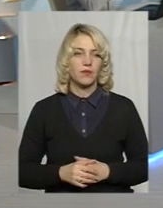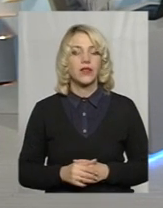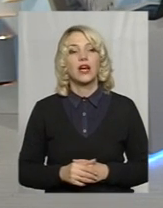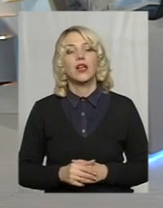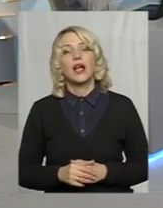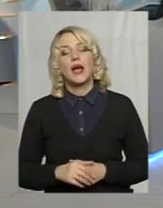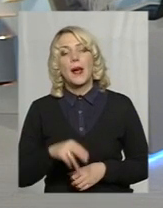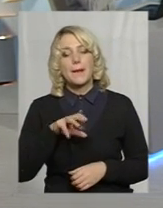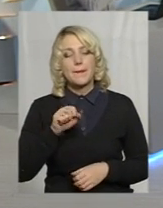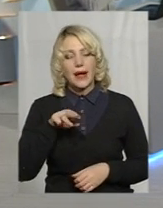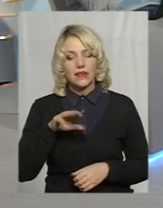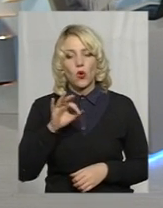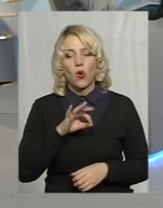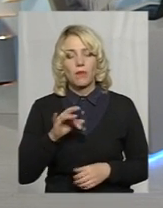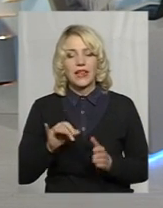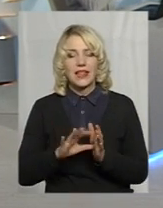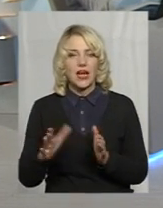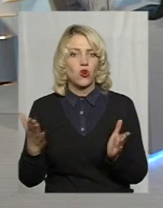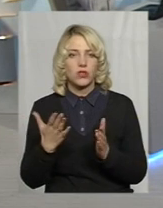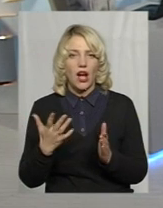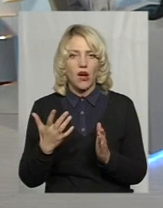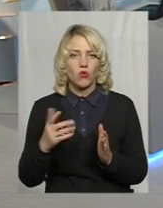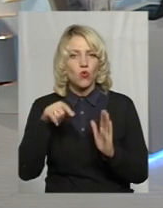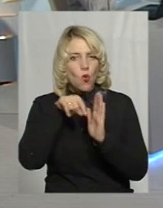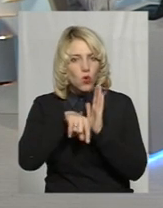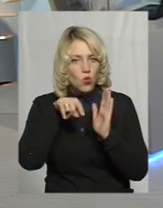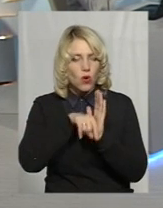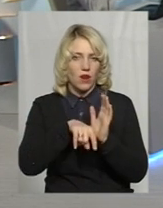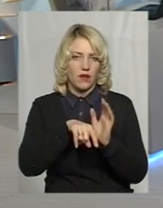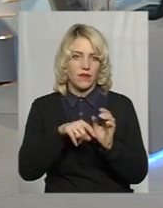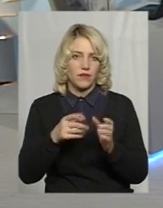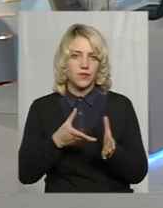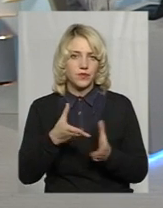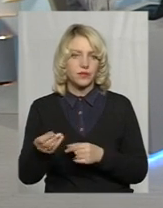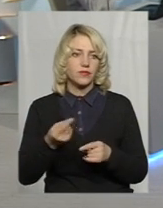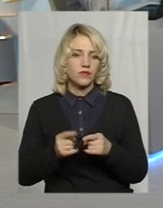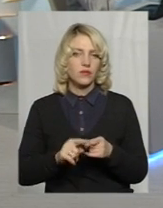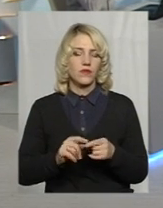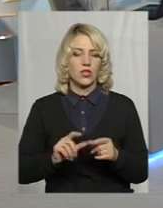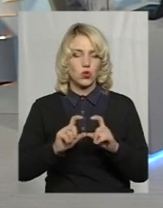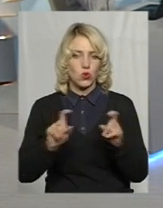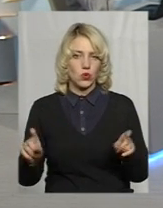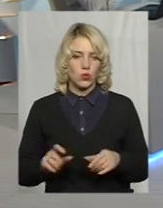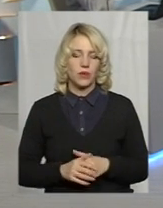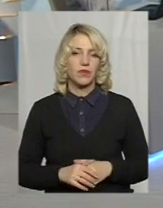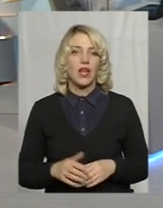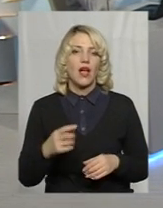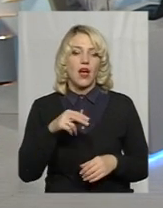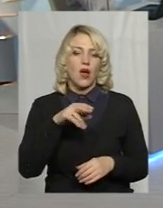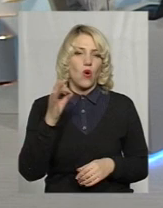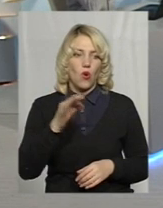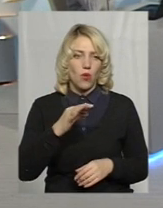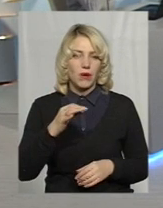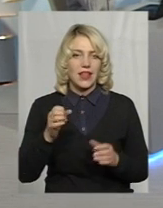Обленерго, яку роль у всьому цьому відіграє ця структура? Вона приймає ці роботи? Може ви більше розповісти?